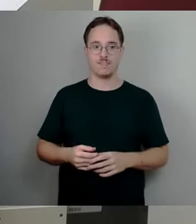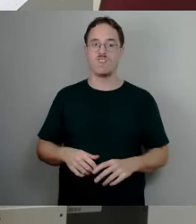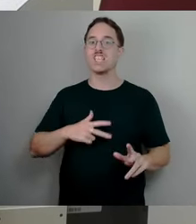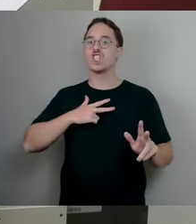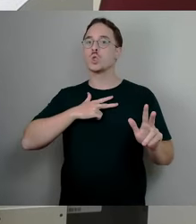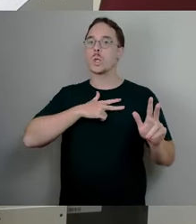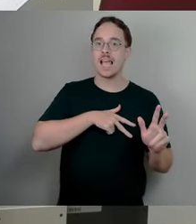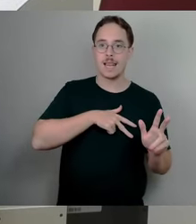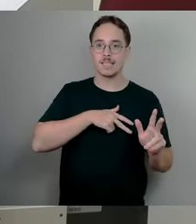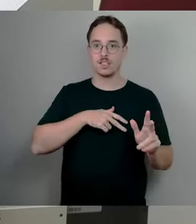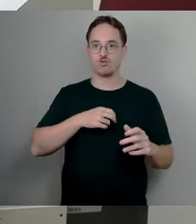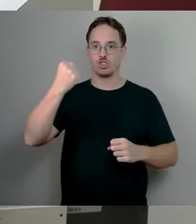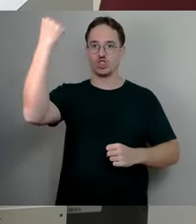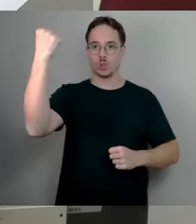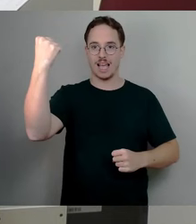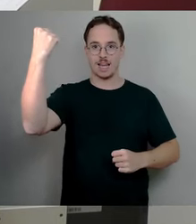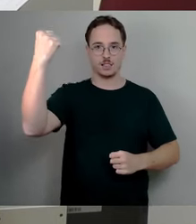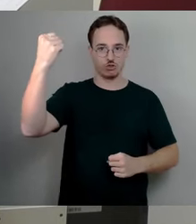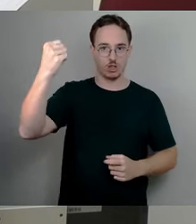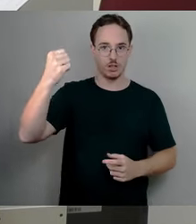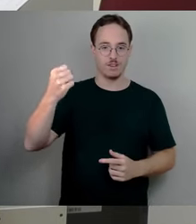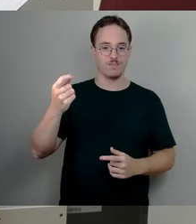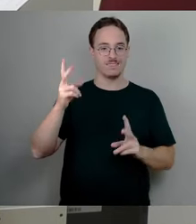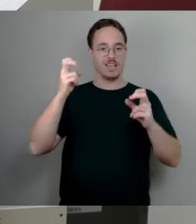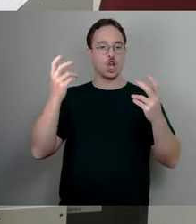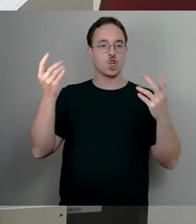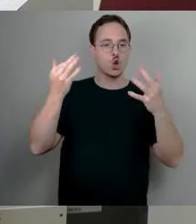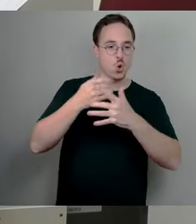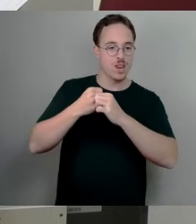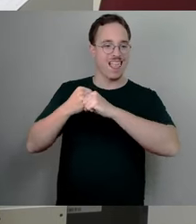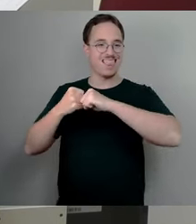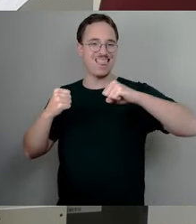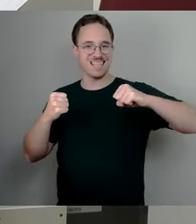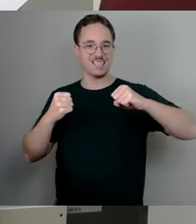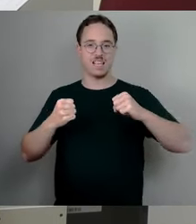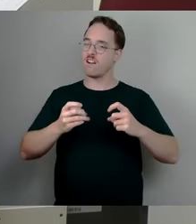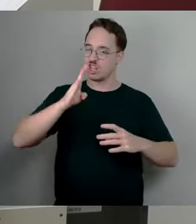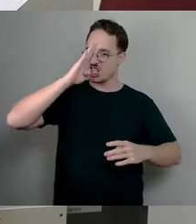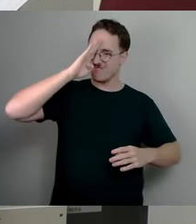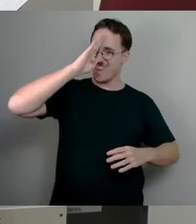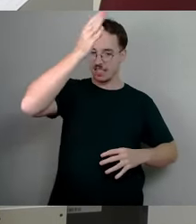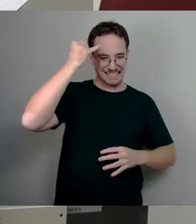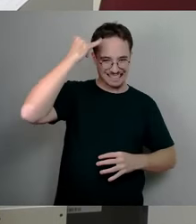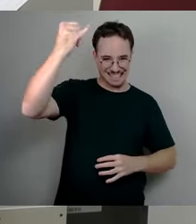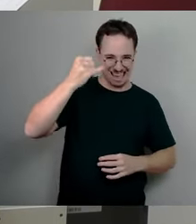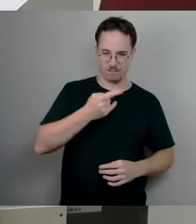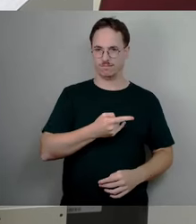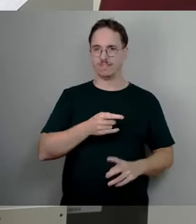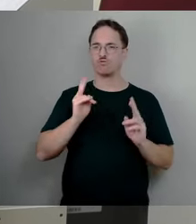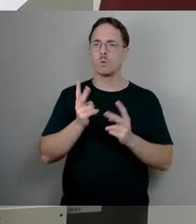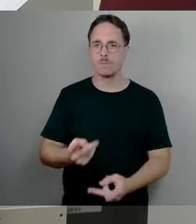-linke, Schwachsinns-Idee, wie vielleicht hier die rechte Seite seid, sondern vom Bundesgesetzgeber, von einer CDU-SPD-Koalition